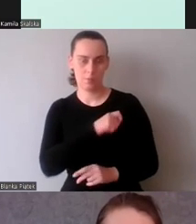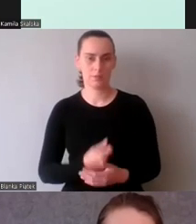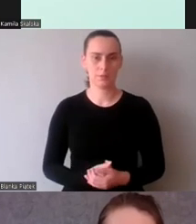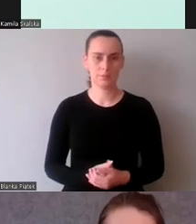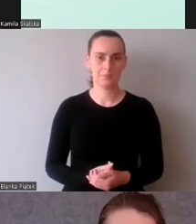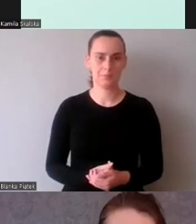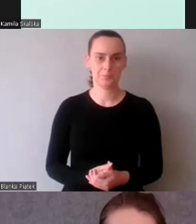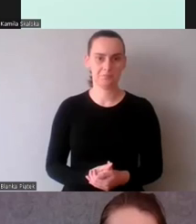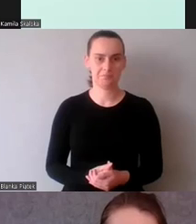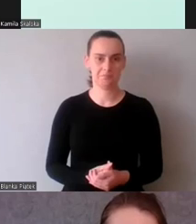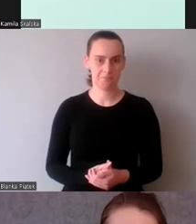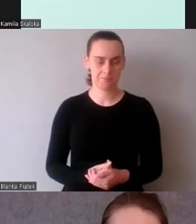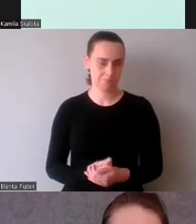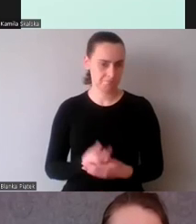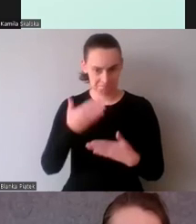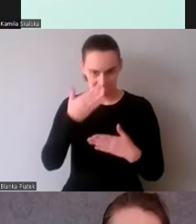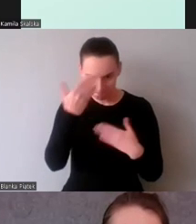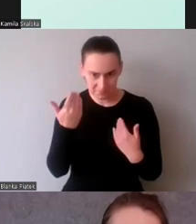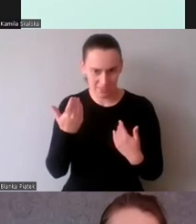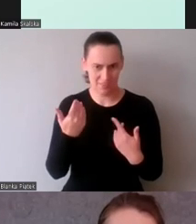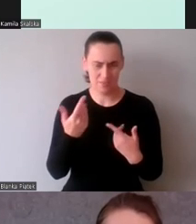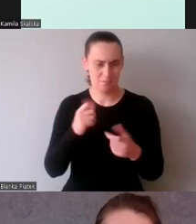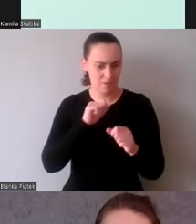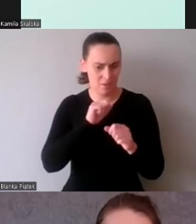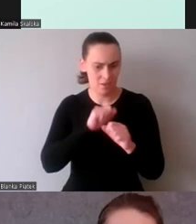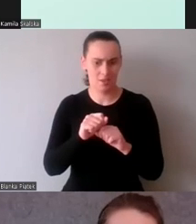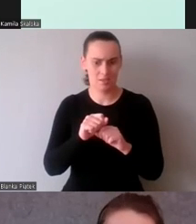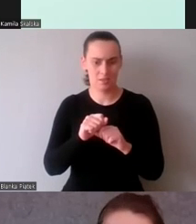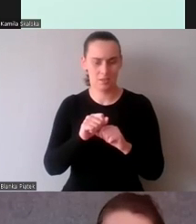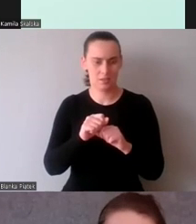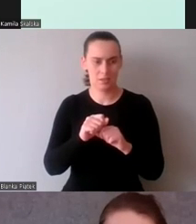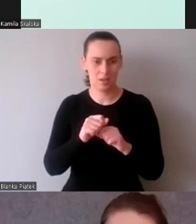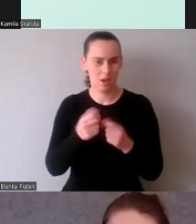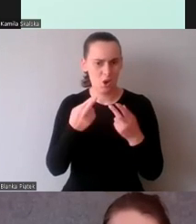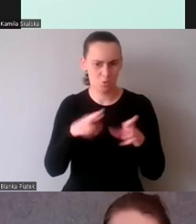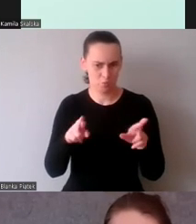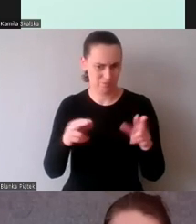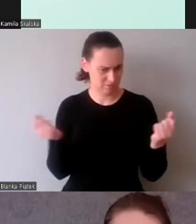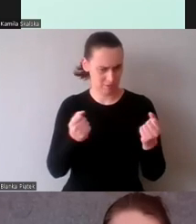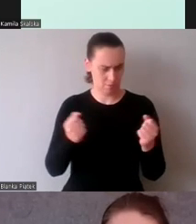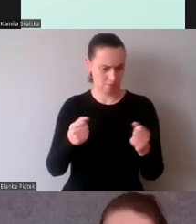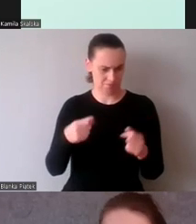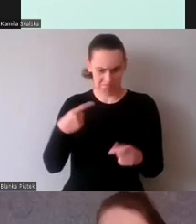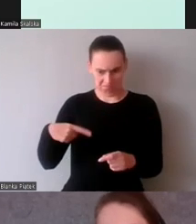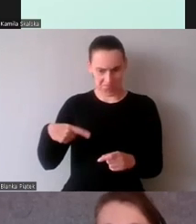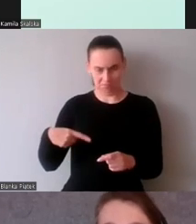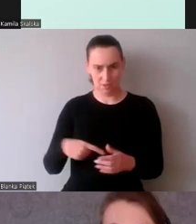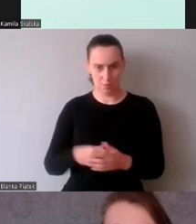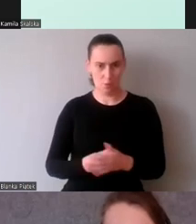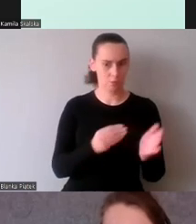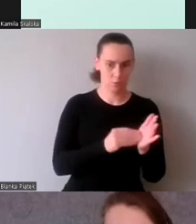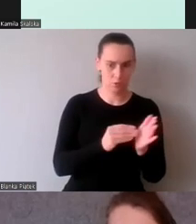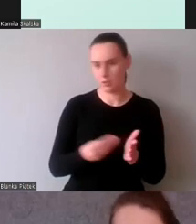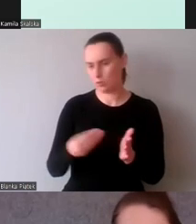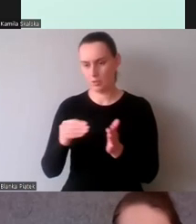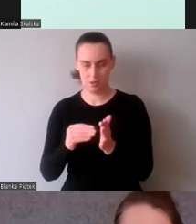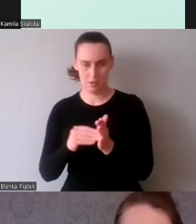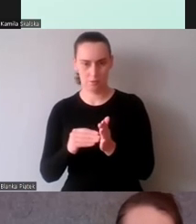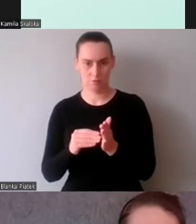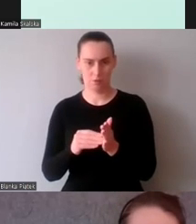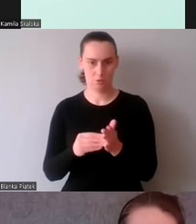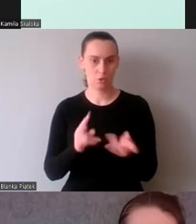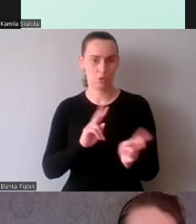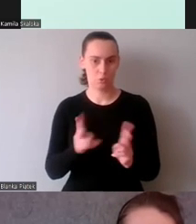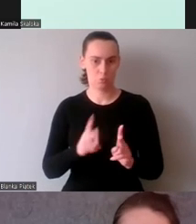Nie wiedzieliśmy żadnych istotnych różnic pomiędzy doświadczonymi i niedoświadczonymi tłumaczami dialogowymi. W żadnym z zebranych zianych